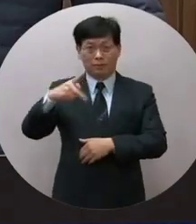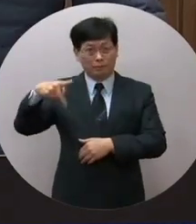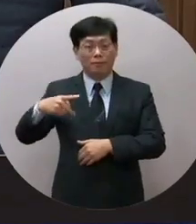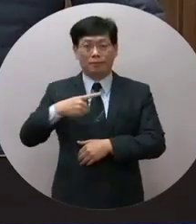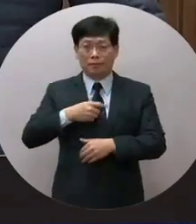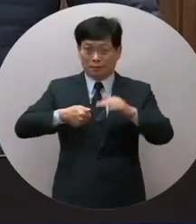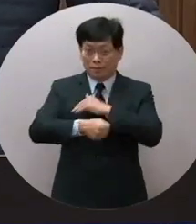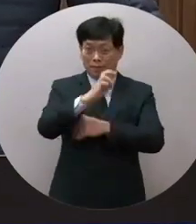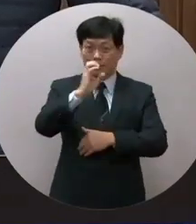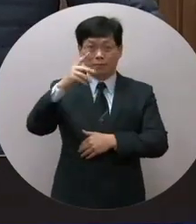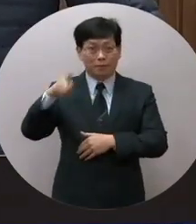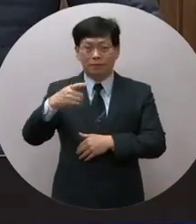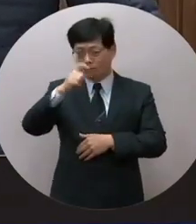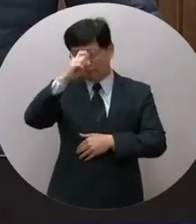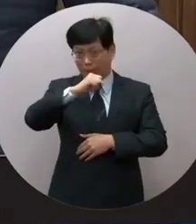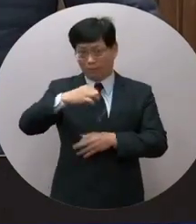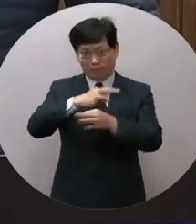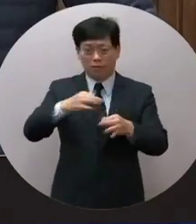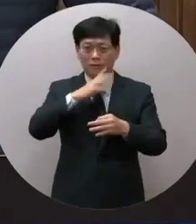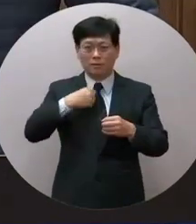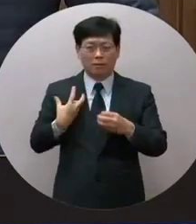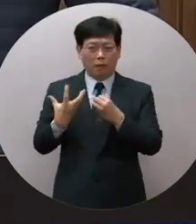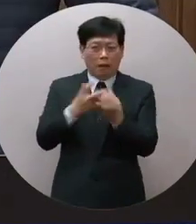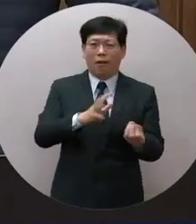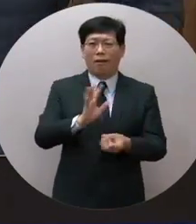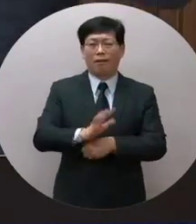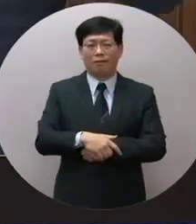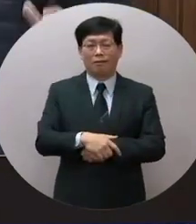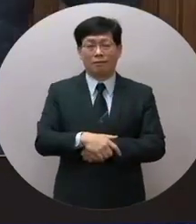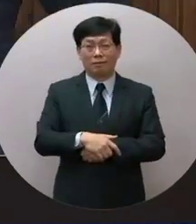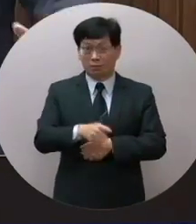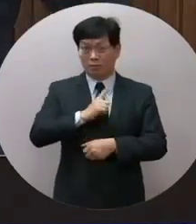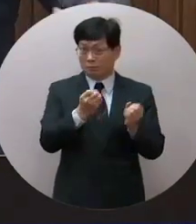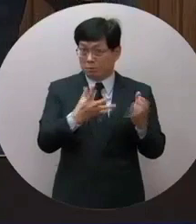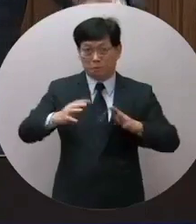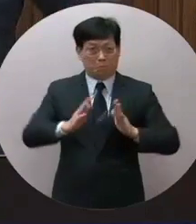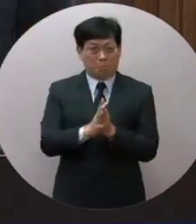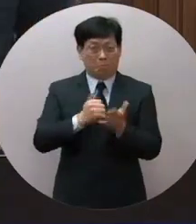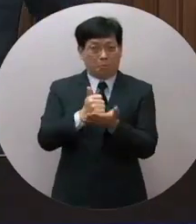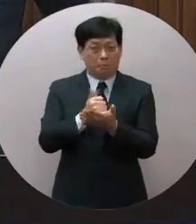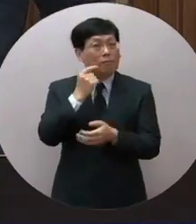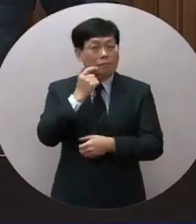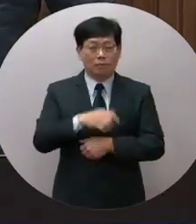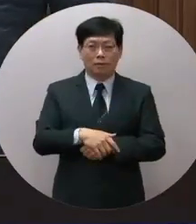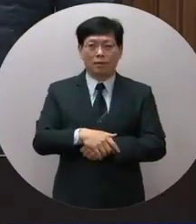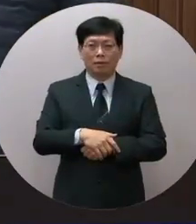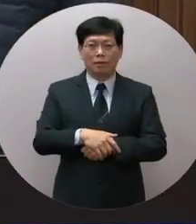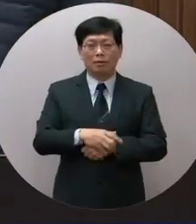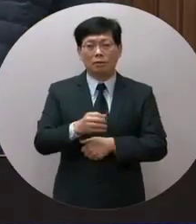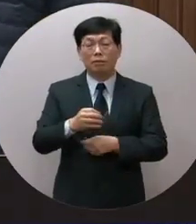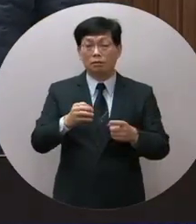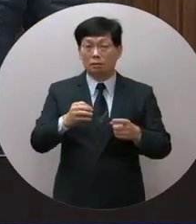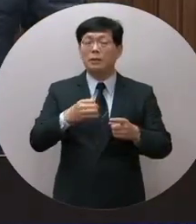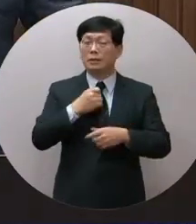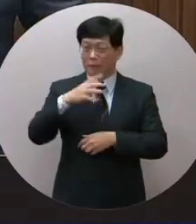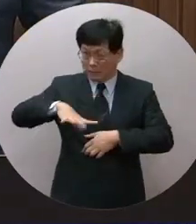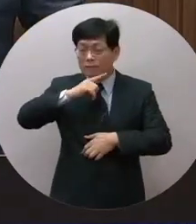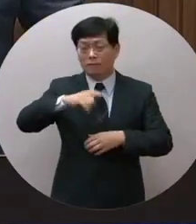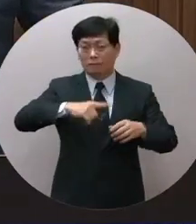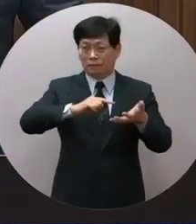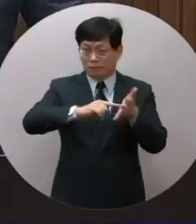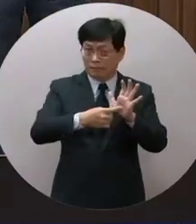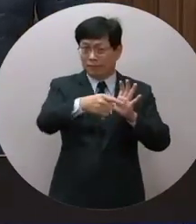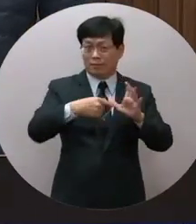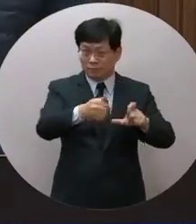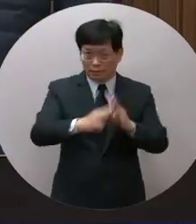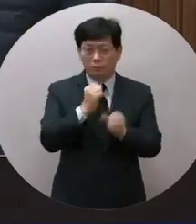P加入RCEP希望台灣經貿不要被邊緣化那你沒有辦法一處可乘馬上達成你當然啊當然從4萬區